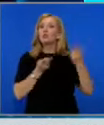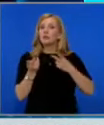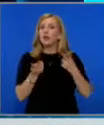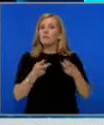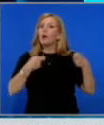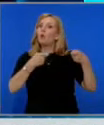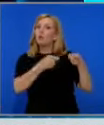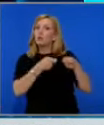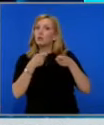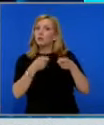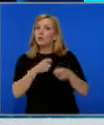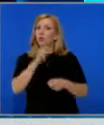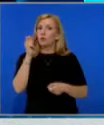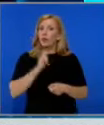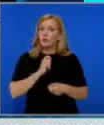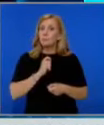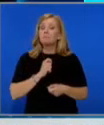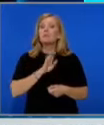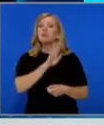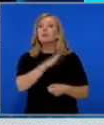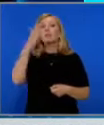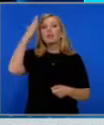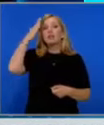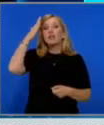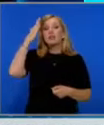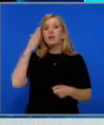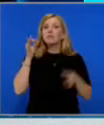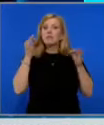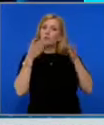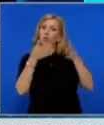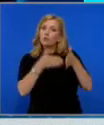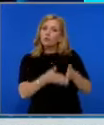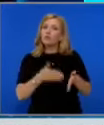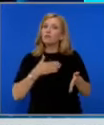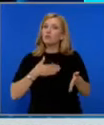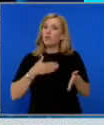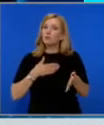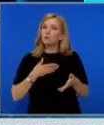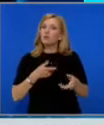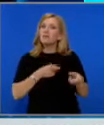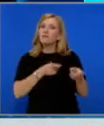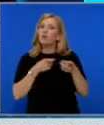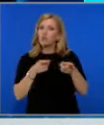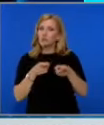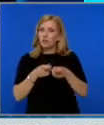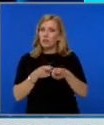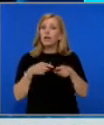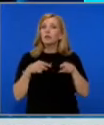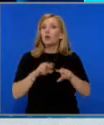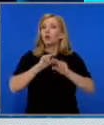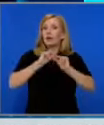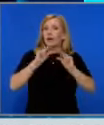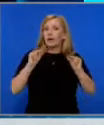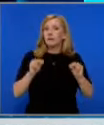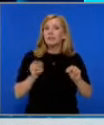премьер Матеуш Моравацки заяви, че страната му се фокусира върху собственото си въоръжаване. Моравацки направи изказването часове